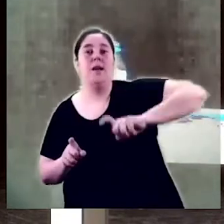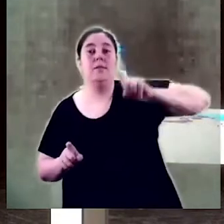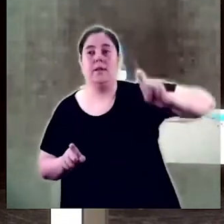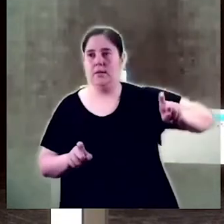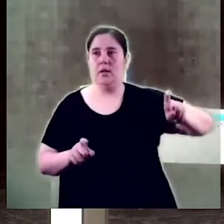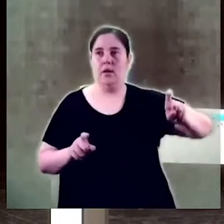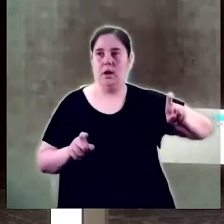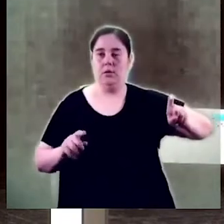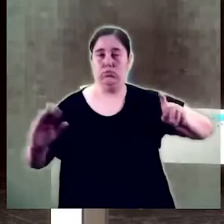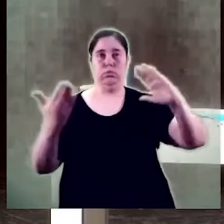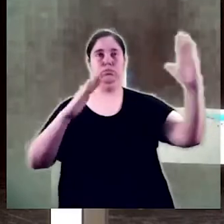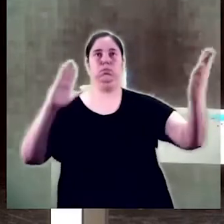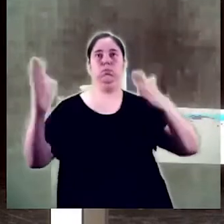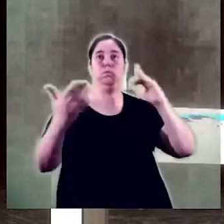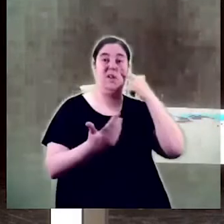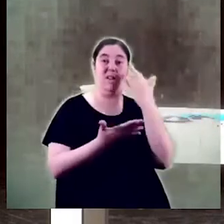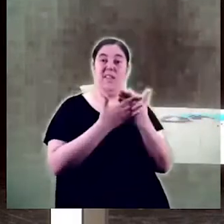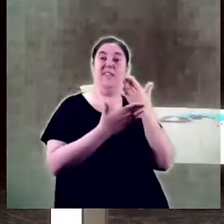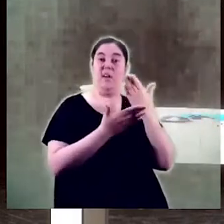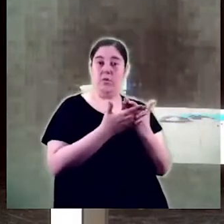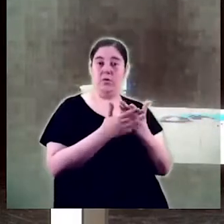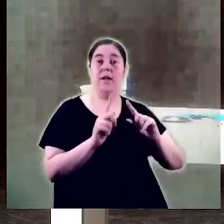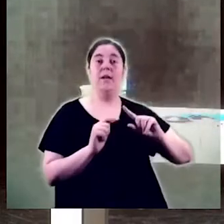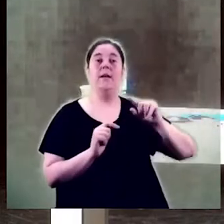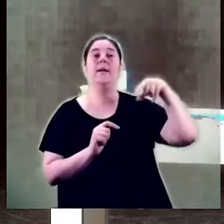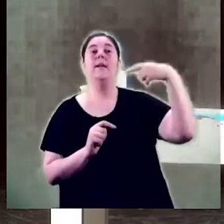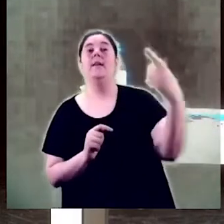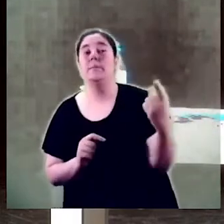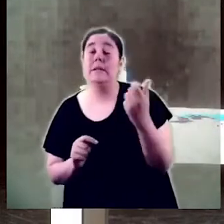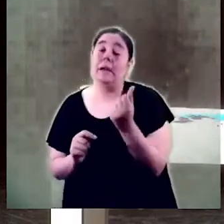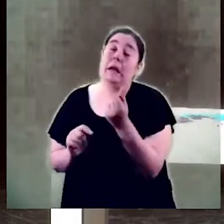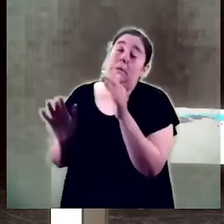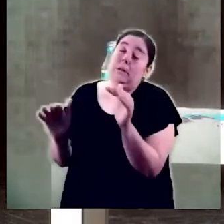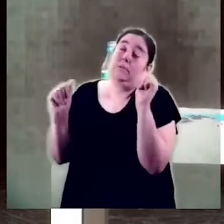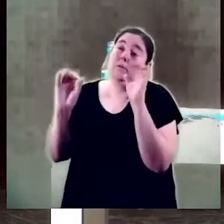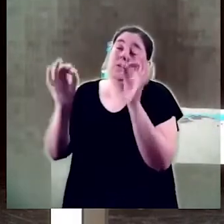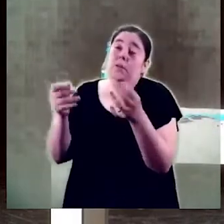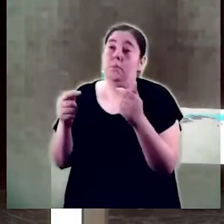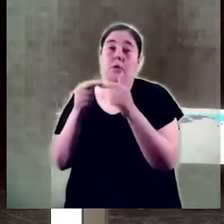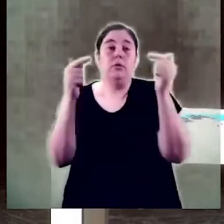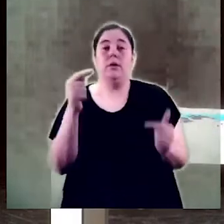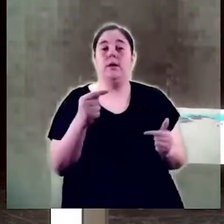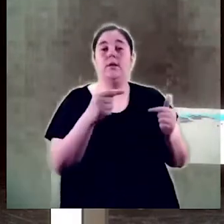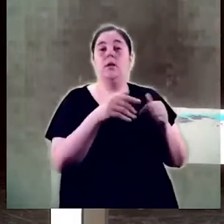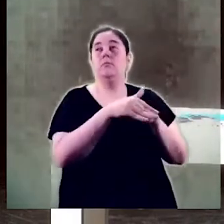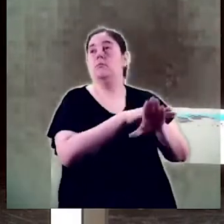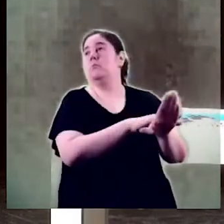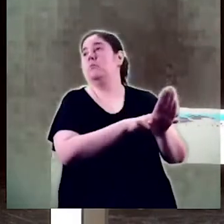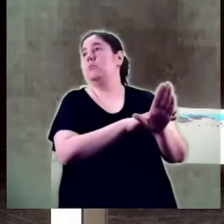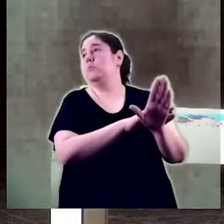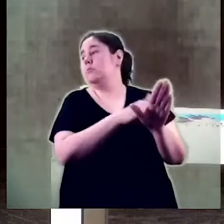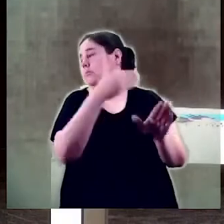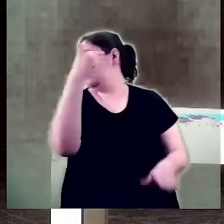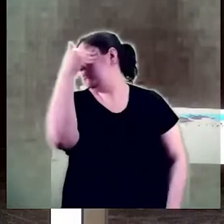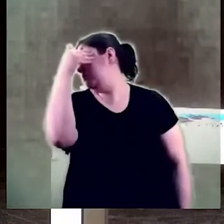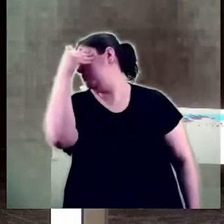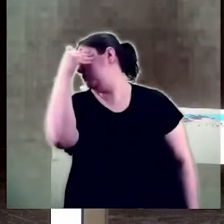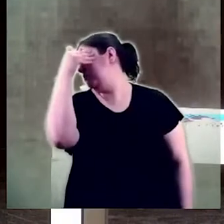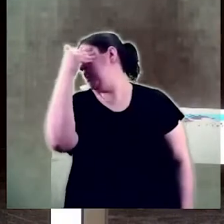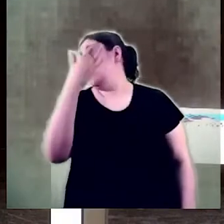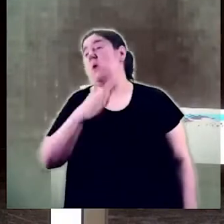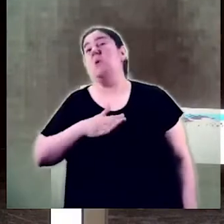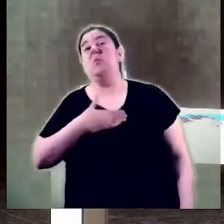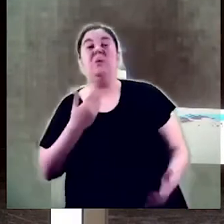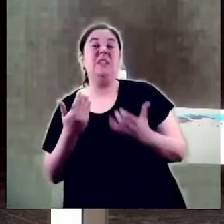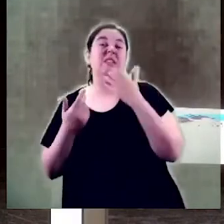estadístiques que ho demostren i que després, en comptadíssimes excepcions, s'arxiven massa ràpid. Potser treuen el nas